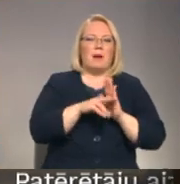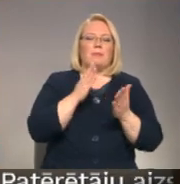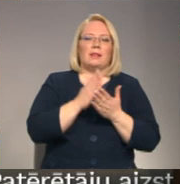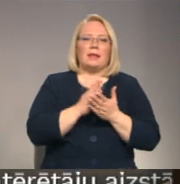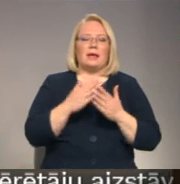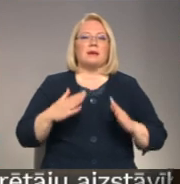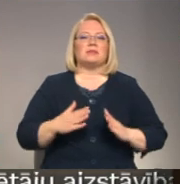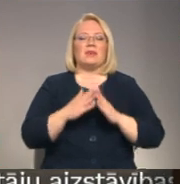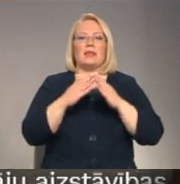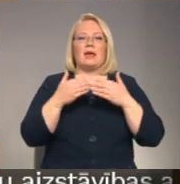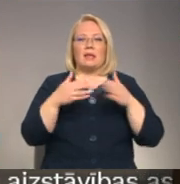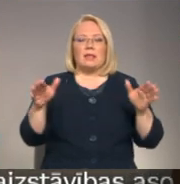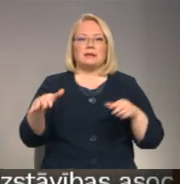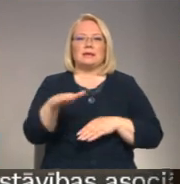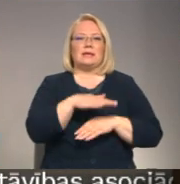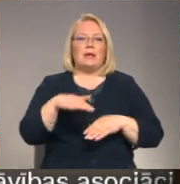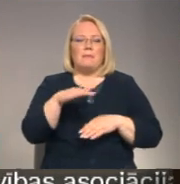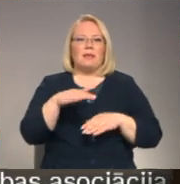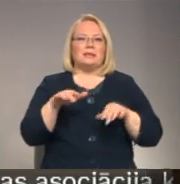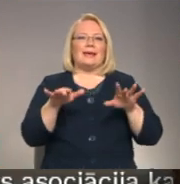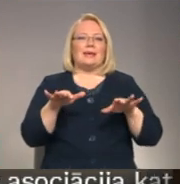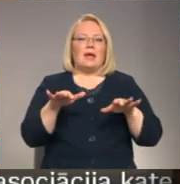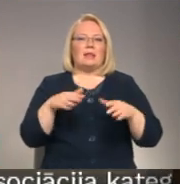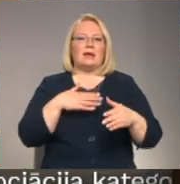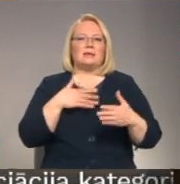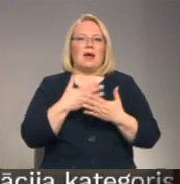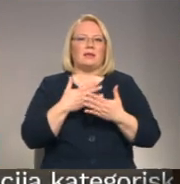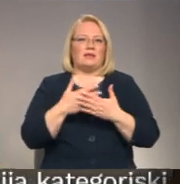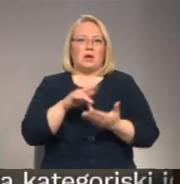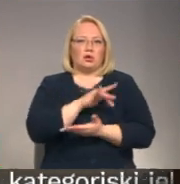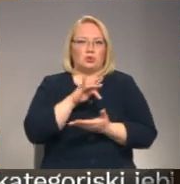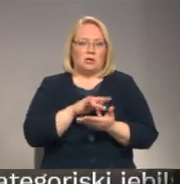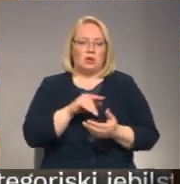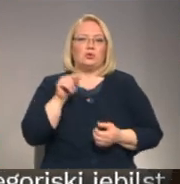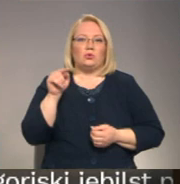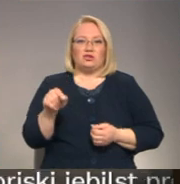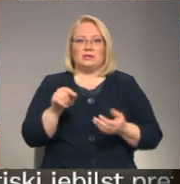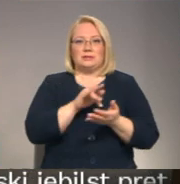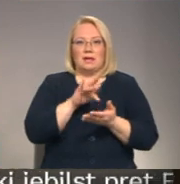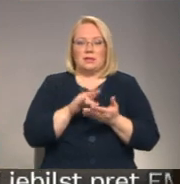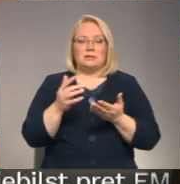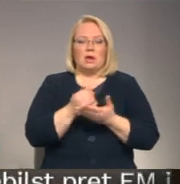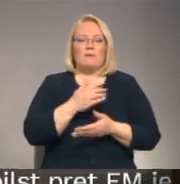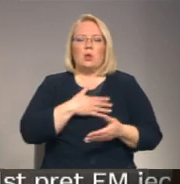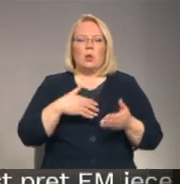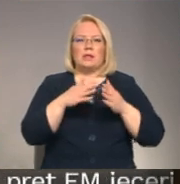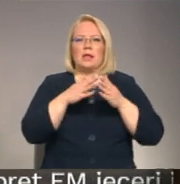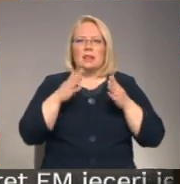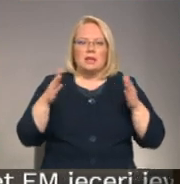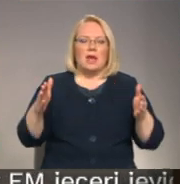atklāts ģimenes digitālo aktivitāšu centrs. Šis centrs ieguva ļoti lielu